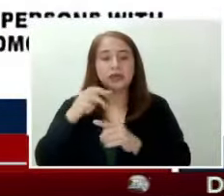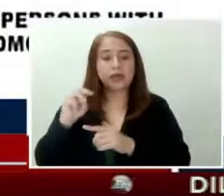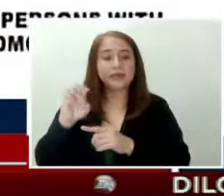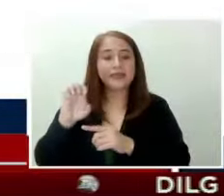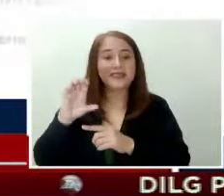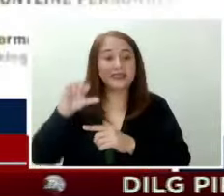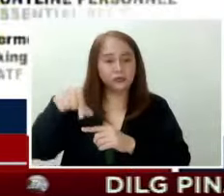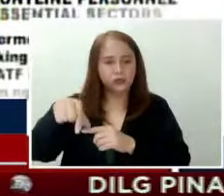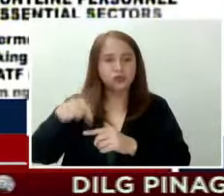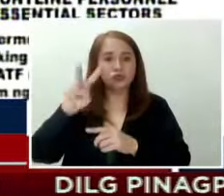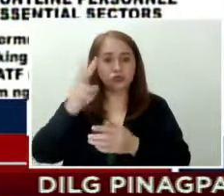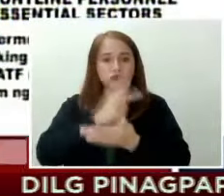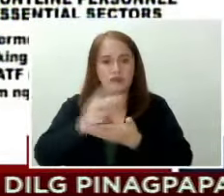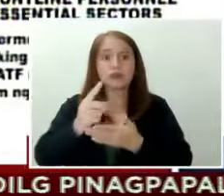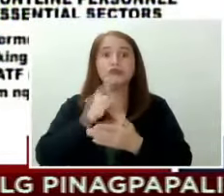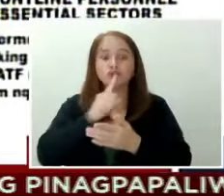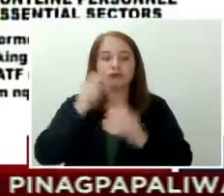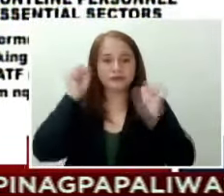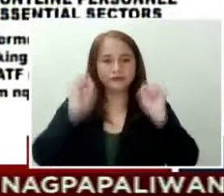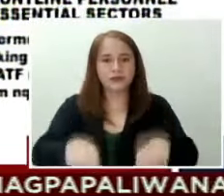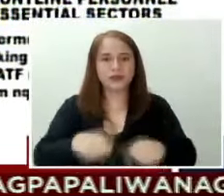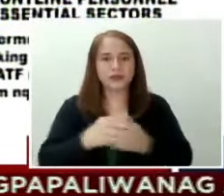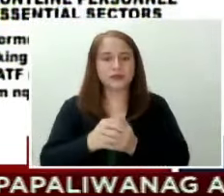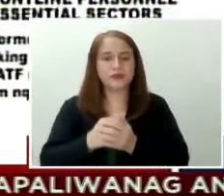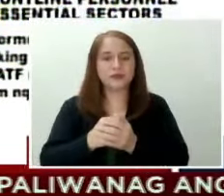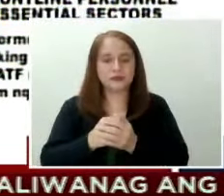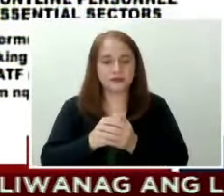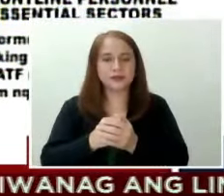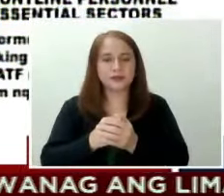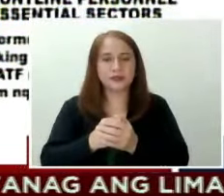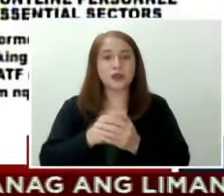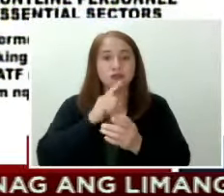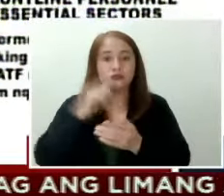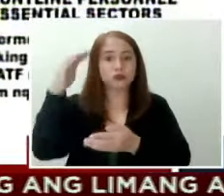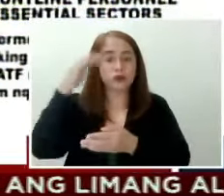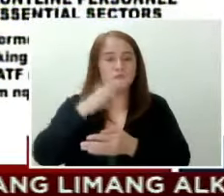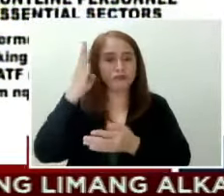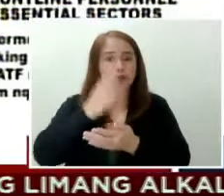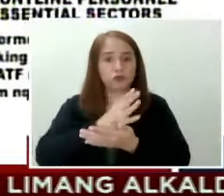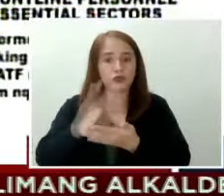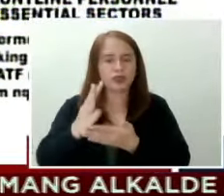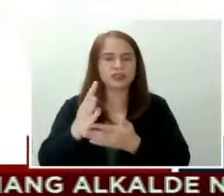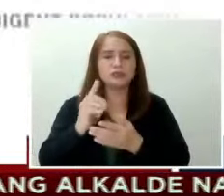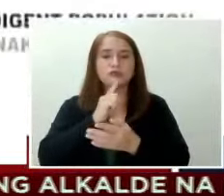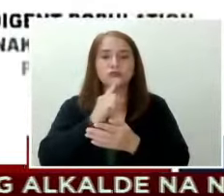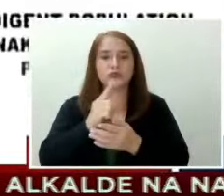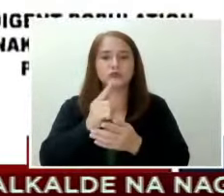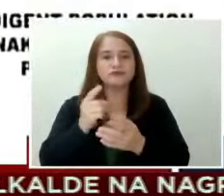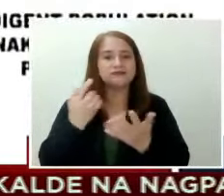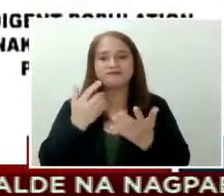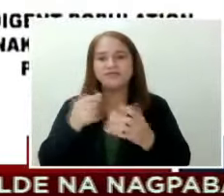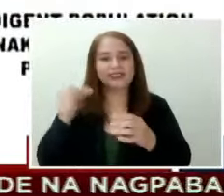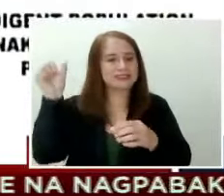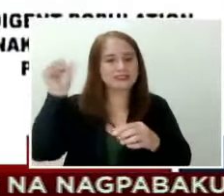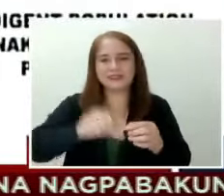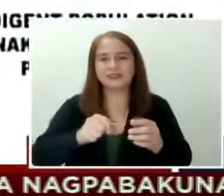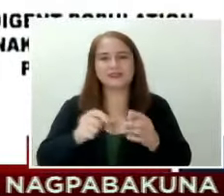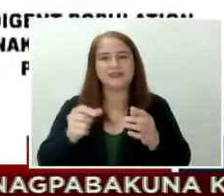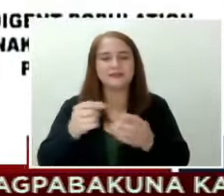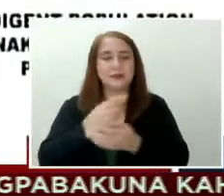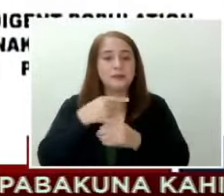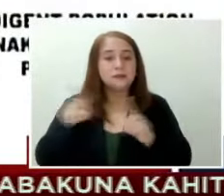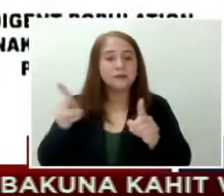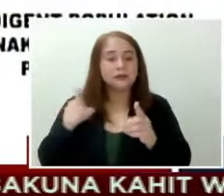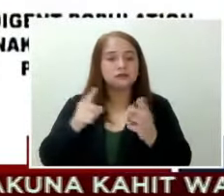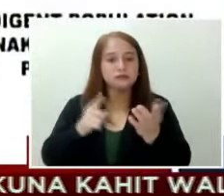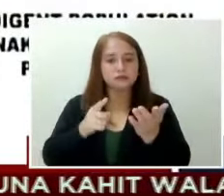will really do it. It will slow it down. For four weeks, it would really knock it out. We will knock it out. At tama-tama,